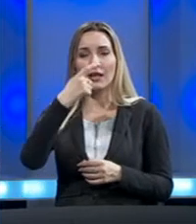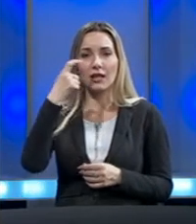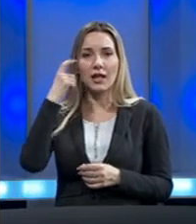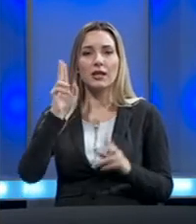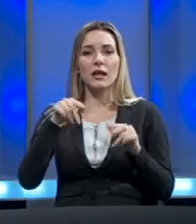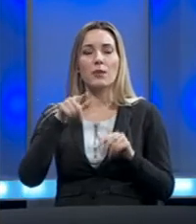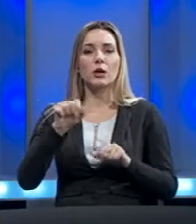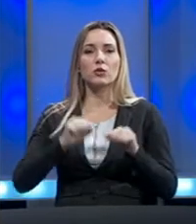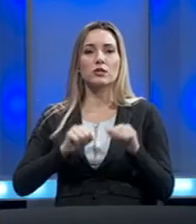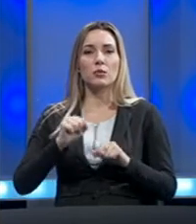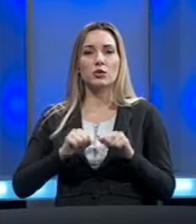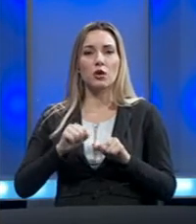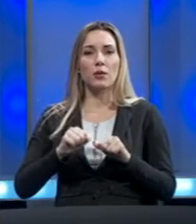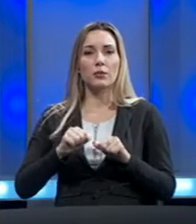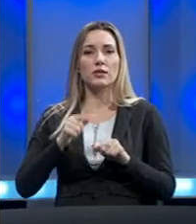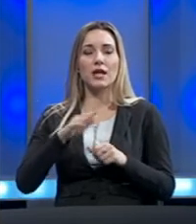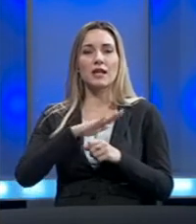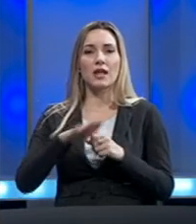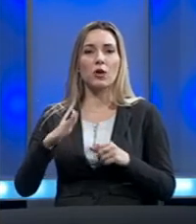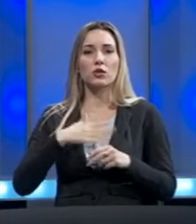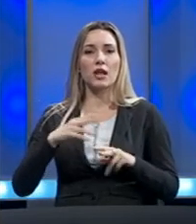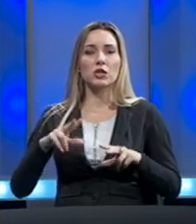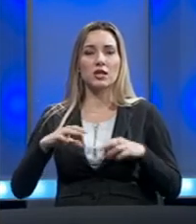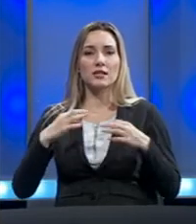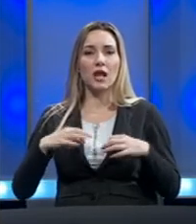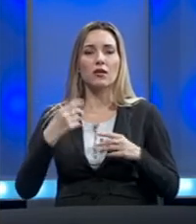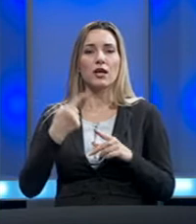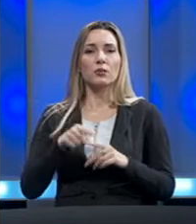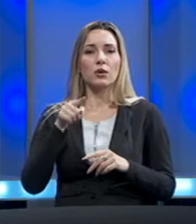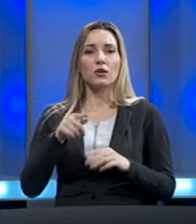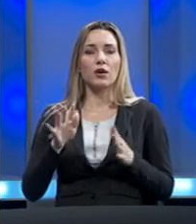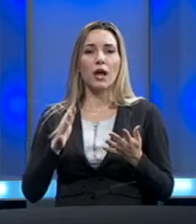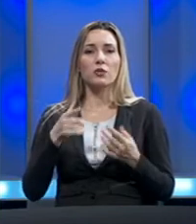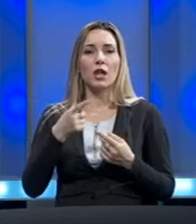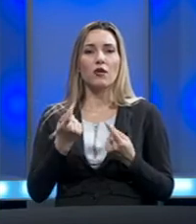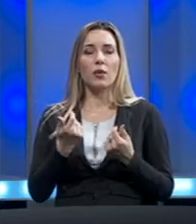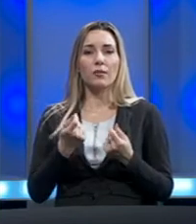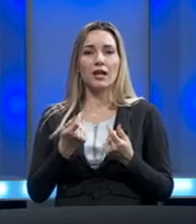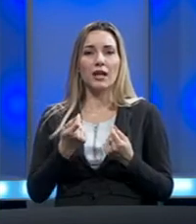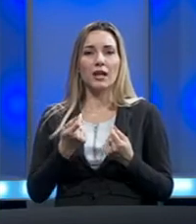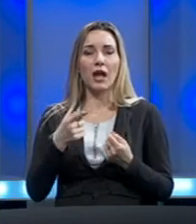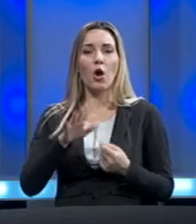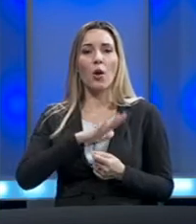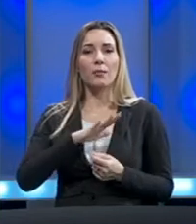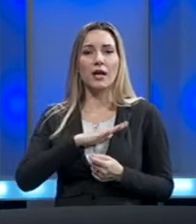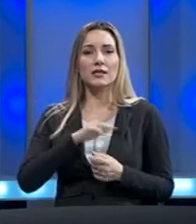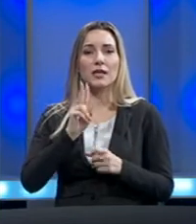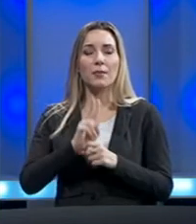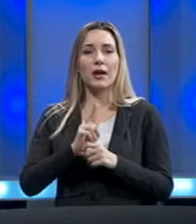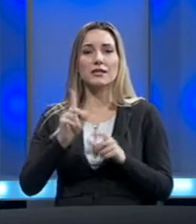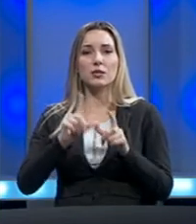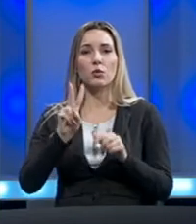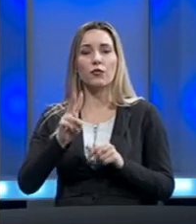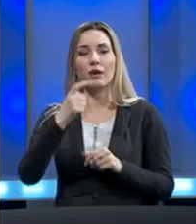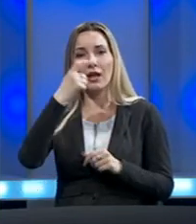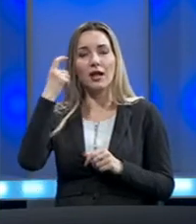imaju tu sposobnost da eventualno naruše naše zdravlje, zato je, recimo, možda ovo prilike da kažemo mnogo je opasnije i pazite se uve zraka